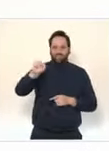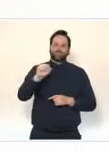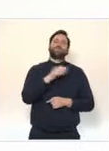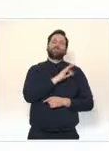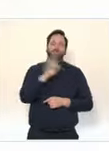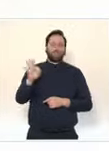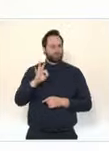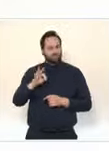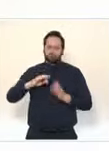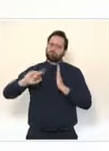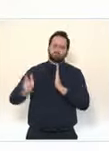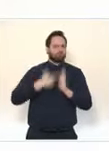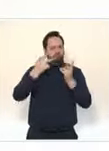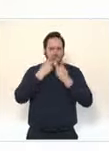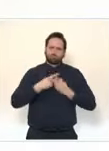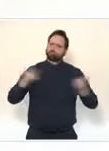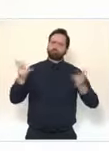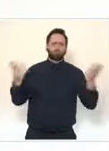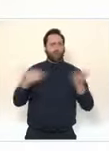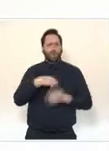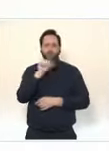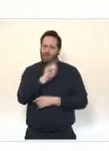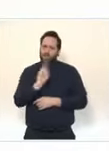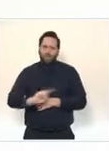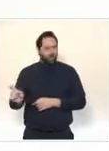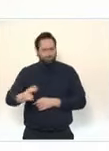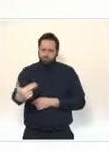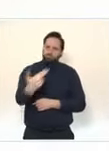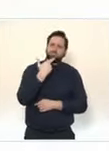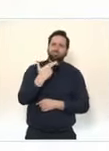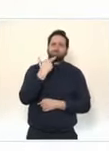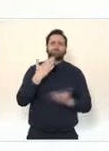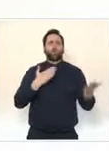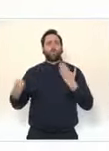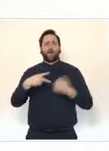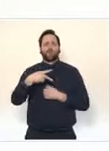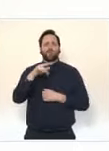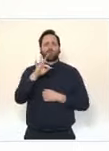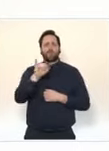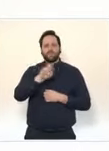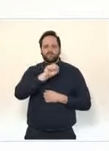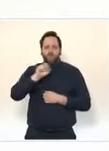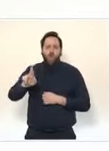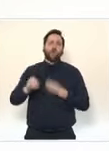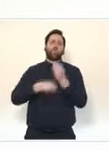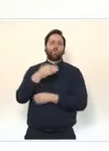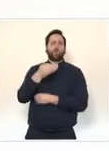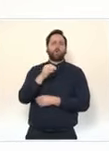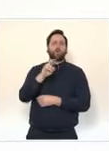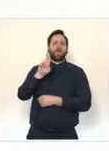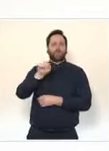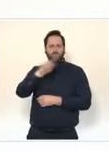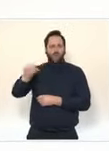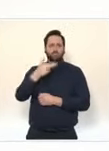est aussi efficace contre les formes sévères que le Pfizer ou le Moderna. Certaines formes rarissimes des faits